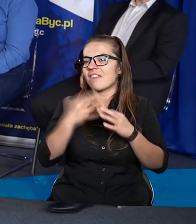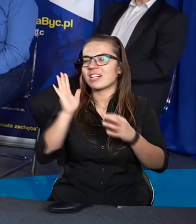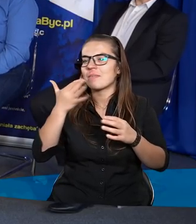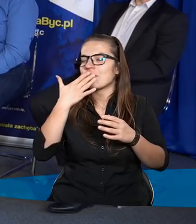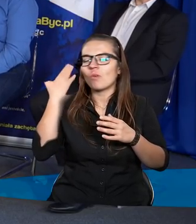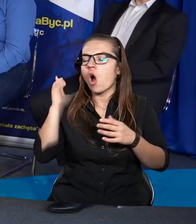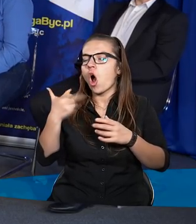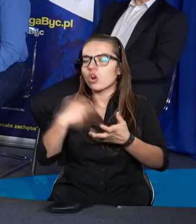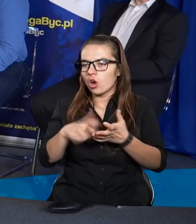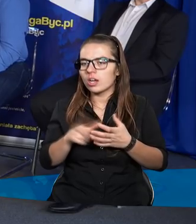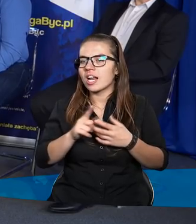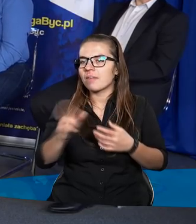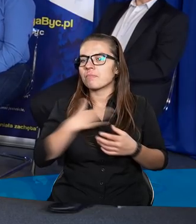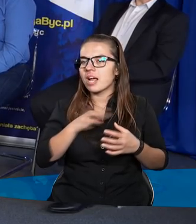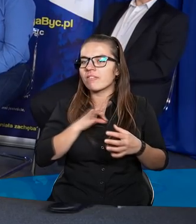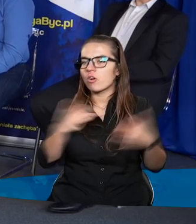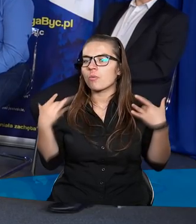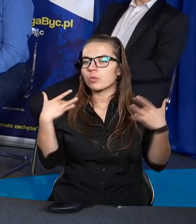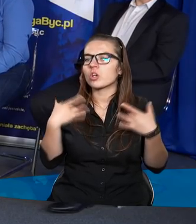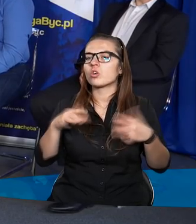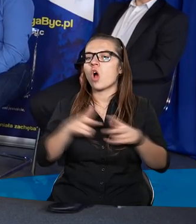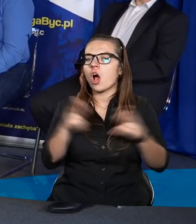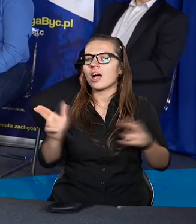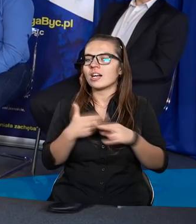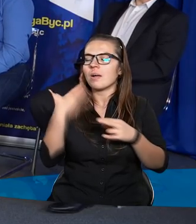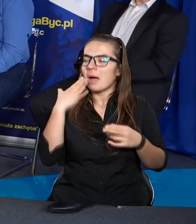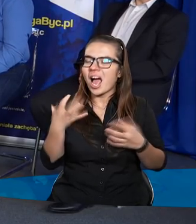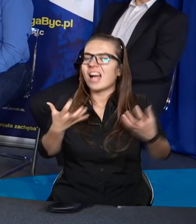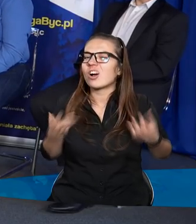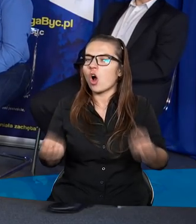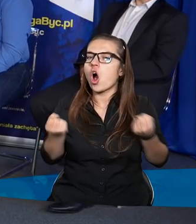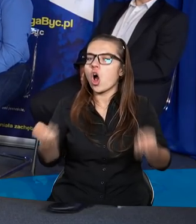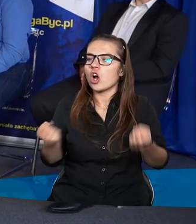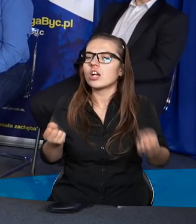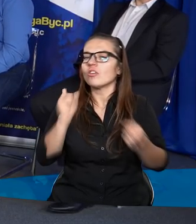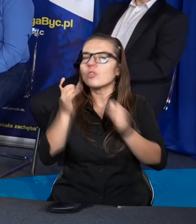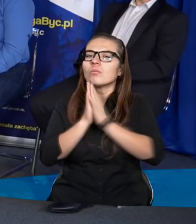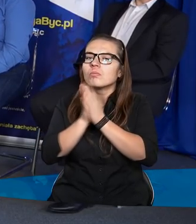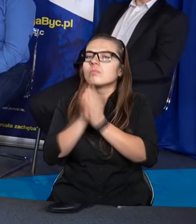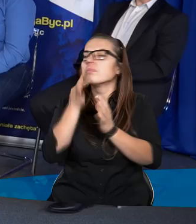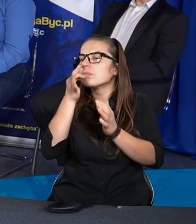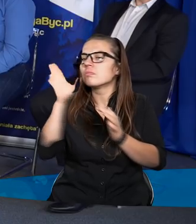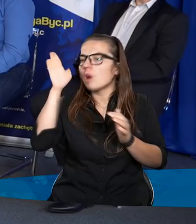będę mówił o co chodzi, ale miałem w swoim życiu taki okres, kiedy bardzo gorliwie pytałem o coś Boga